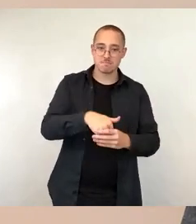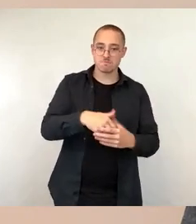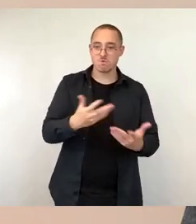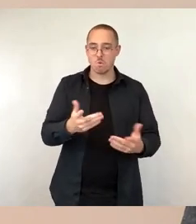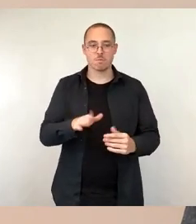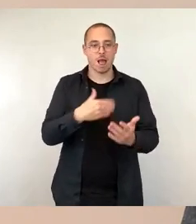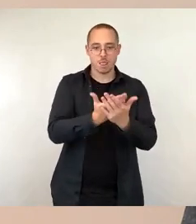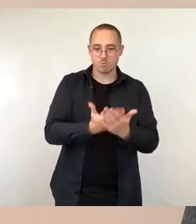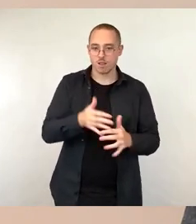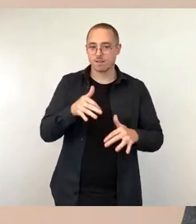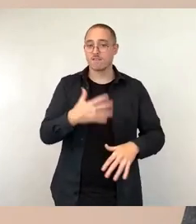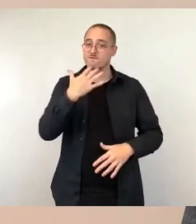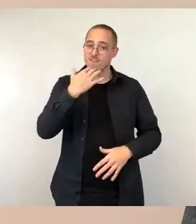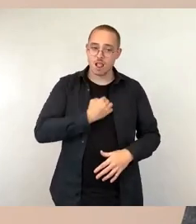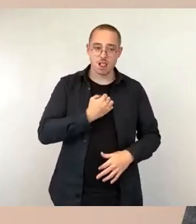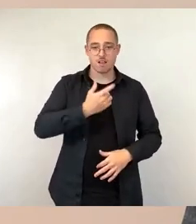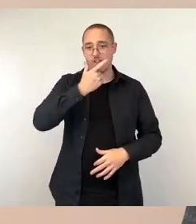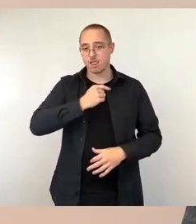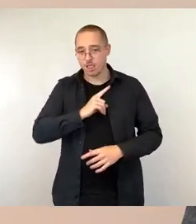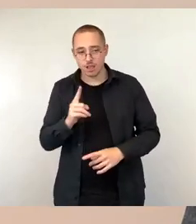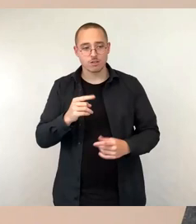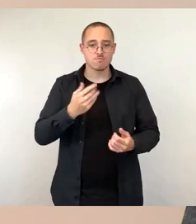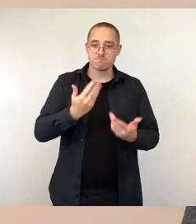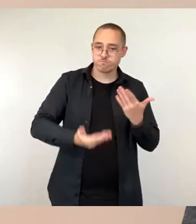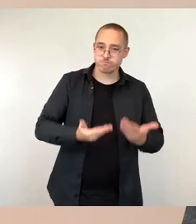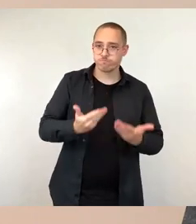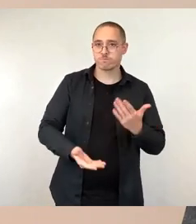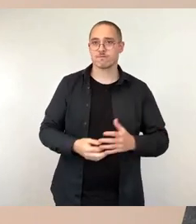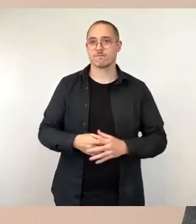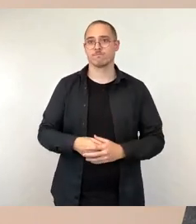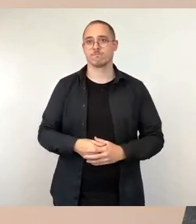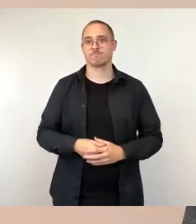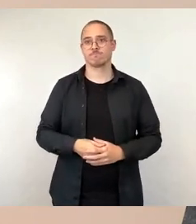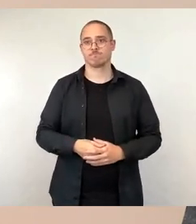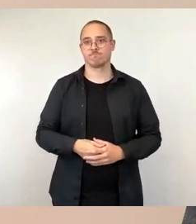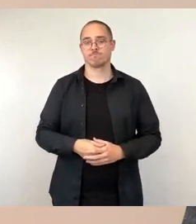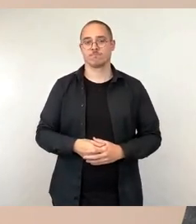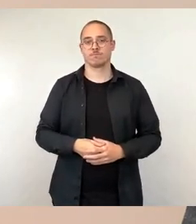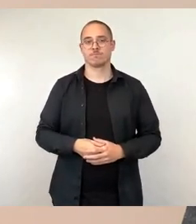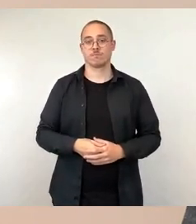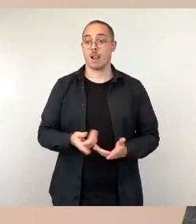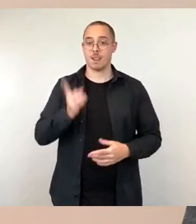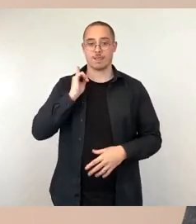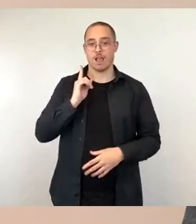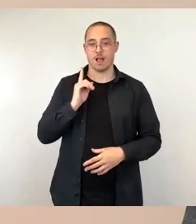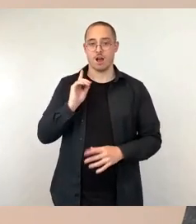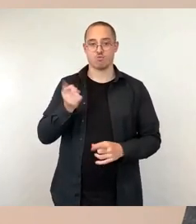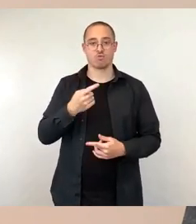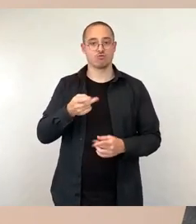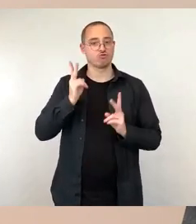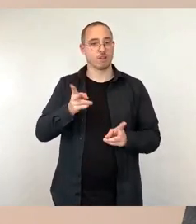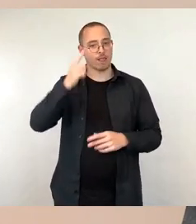Stadtrat im vergangenen Jahr beschlossen, also bestätigt, aus Erkenntnis genommen hat, auch dargelegt. Und insofern ist es auch eine